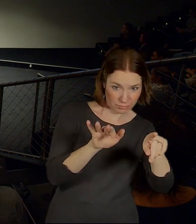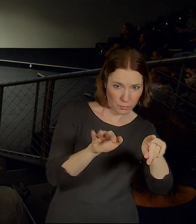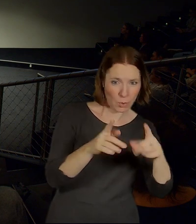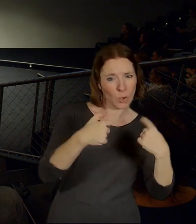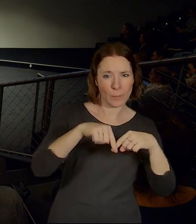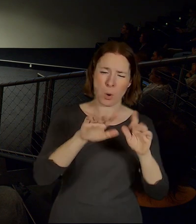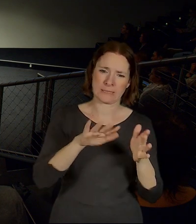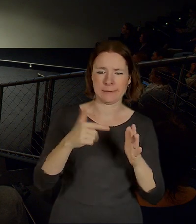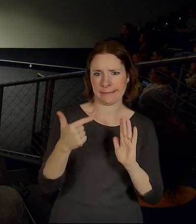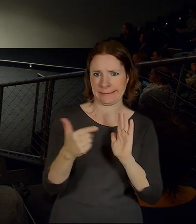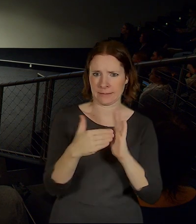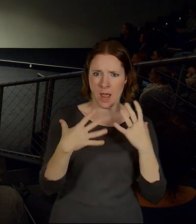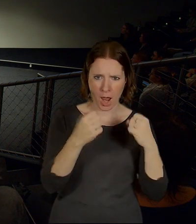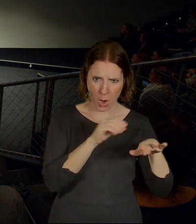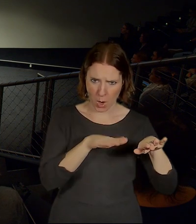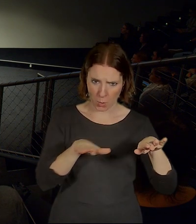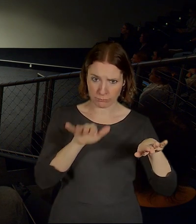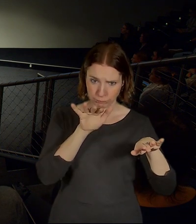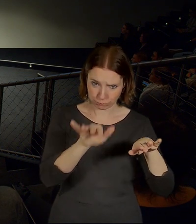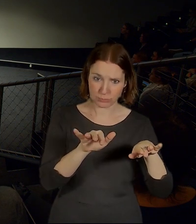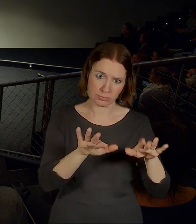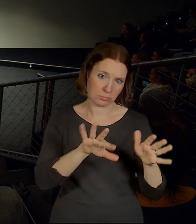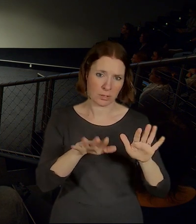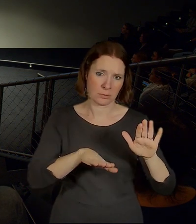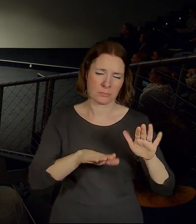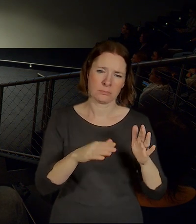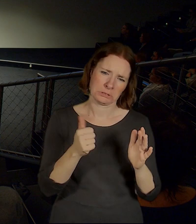míst nebo kolik? Až 2000 míst.